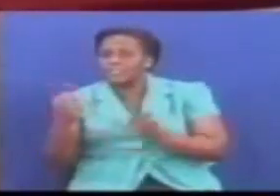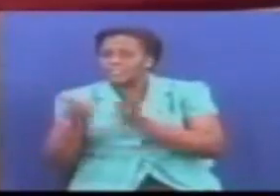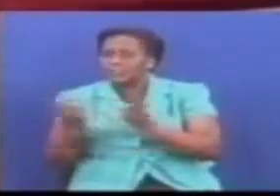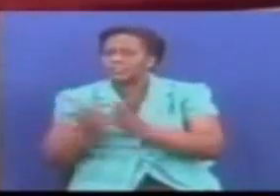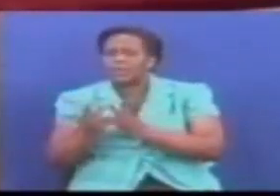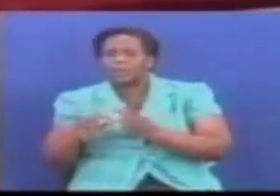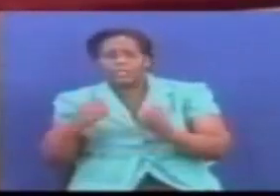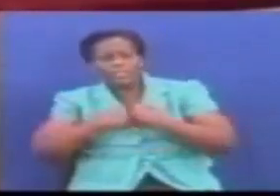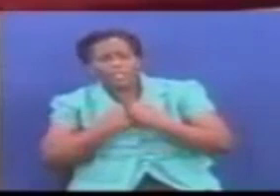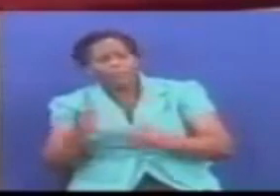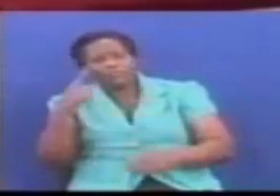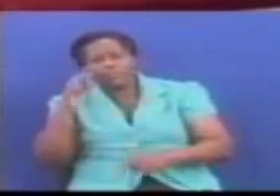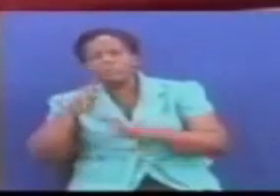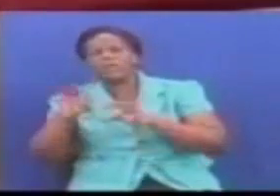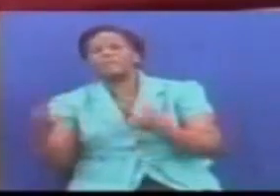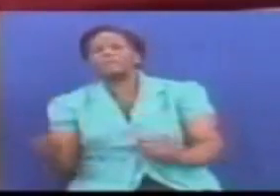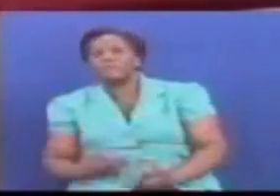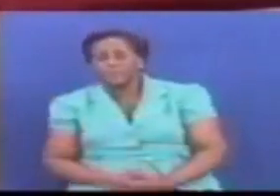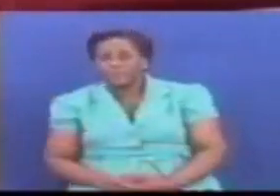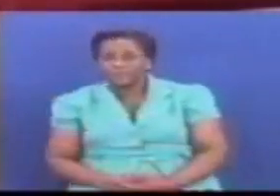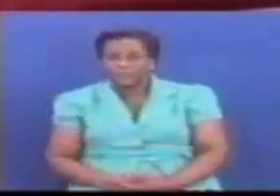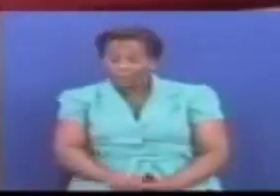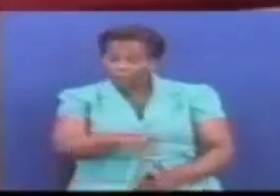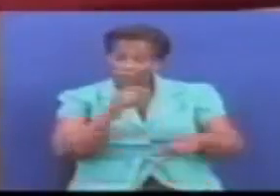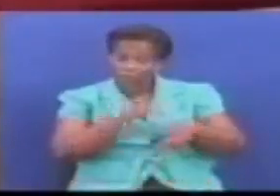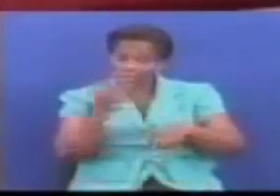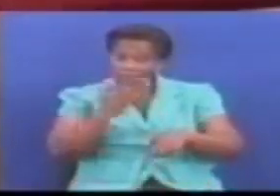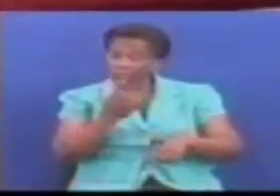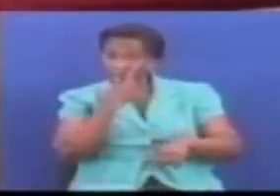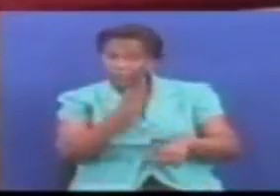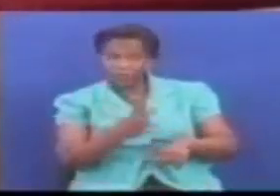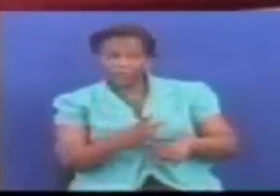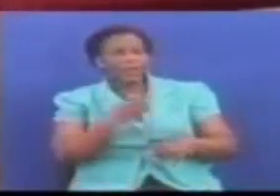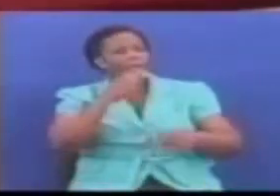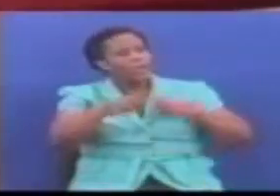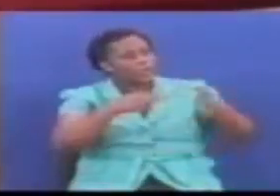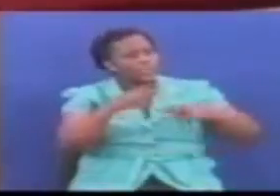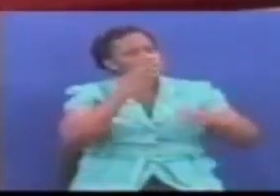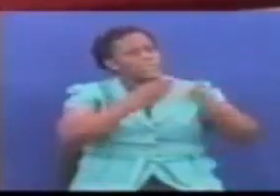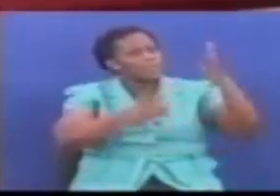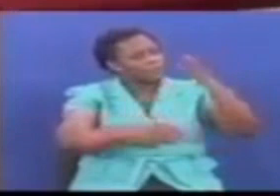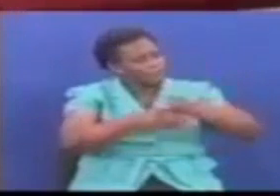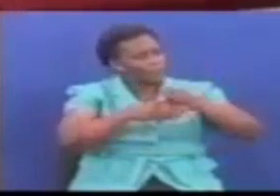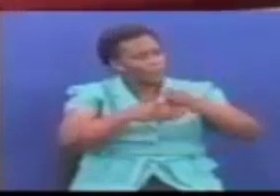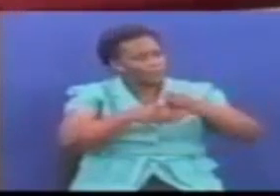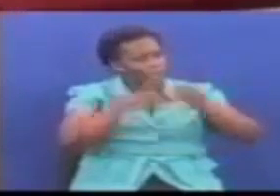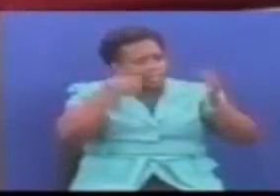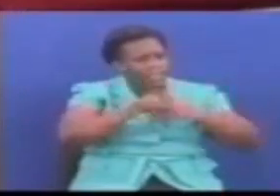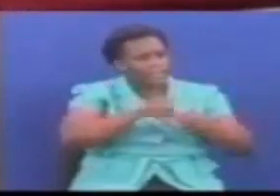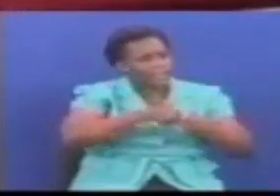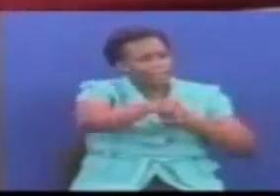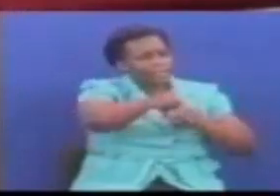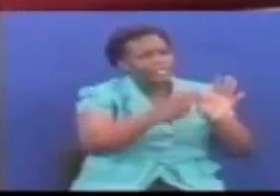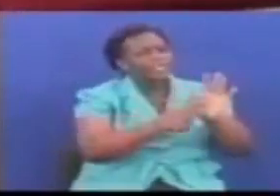alio yona Na ndiyo maana wakichi mungino mnawone mahoteli ya najengu andani ya meter steen Ni kutokana na vibari Kwa hiyo raisi wetu